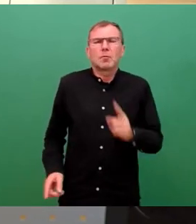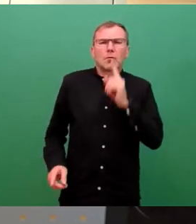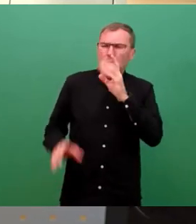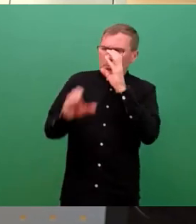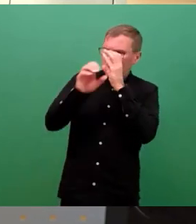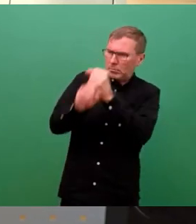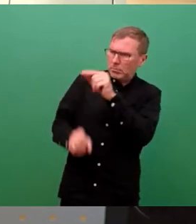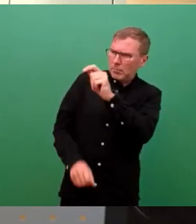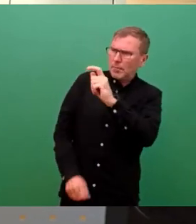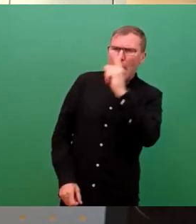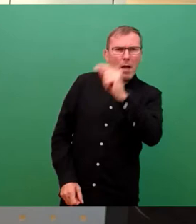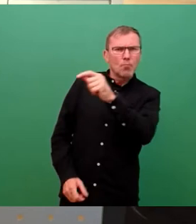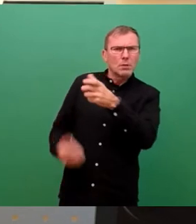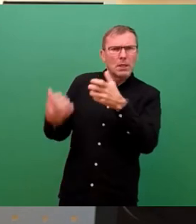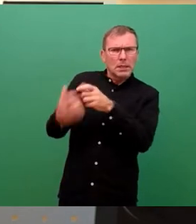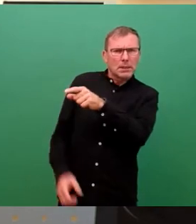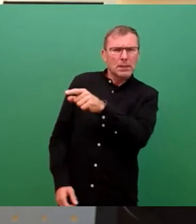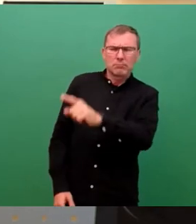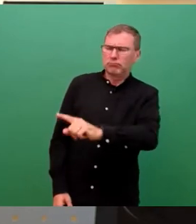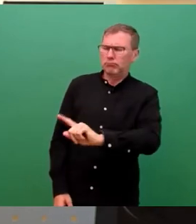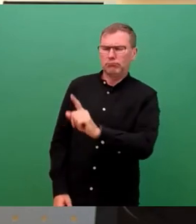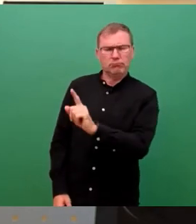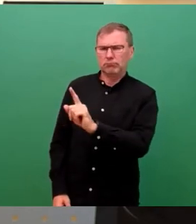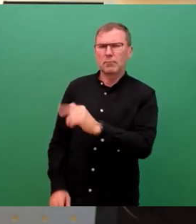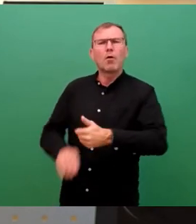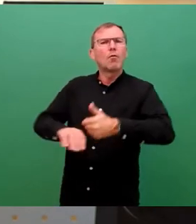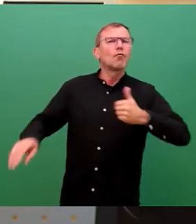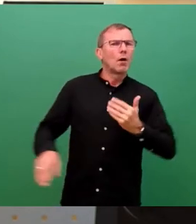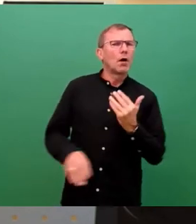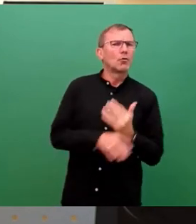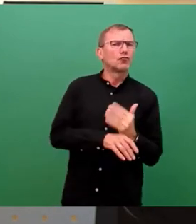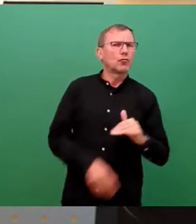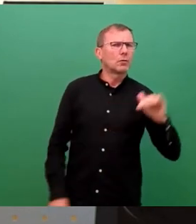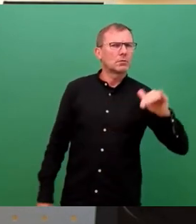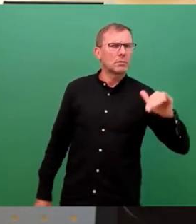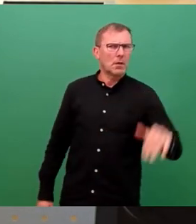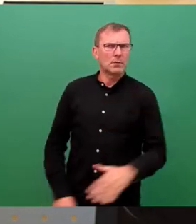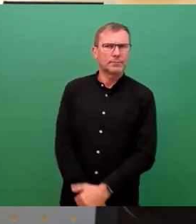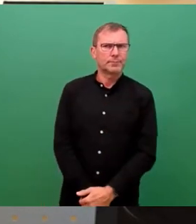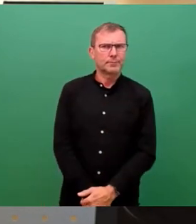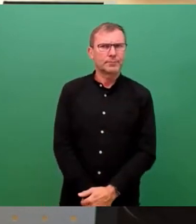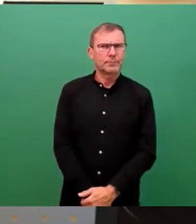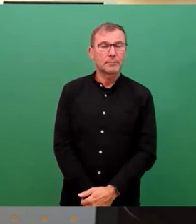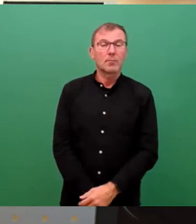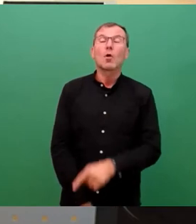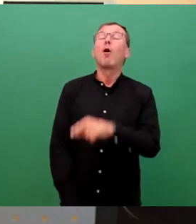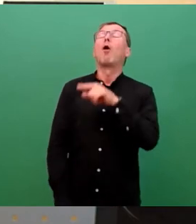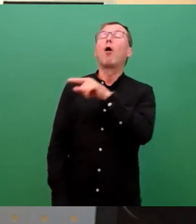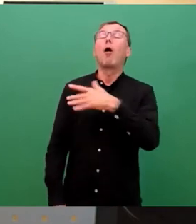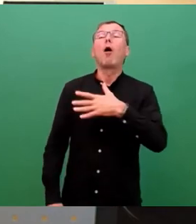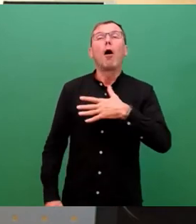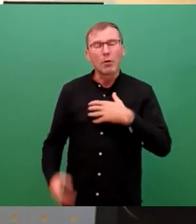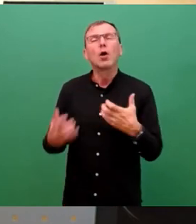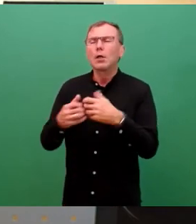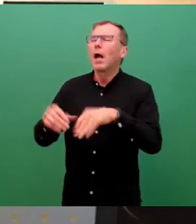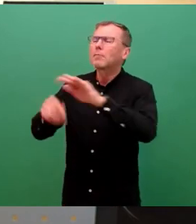Putins Eintritt in den Krieg oder in seiner Durchführung gesagt. Er hat ihn angezettelt. Alles gut.